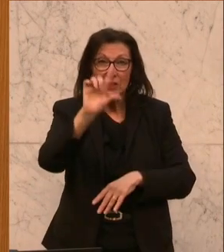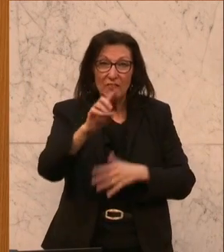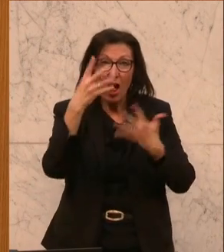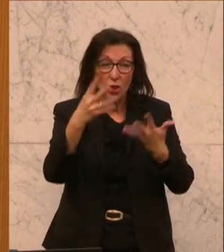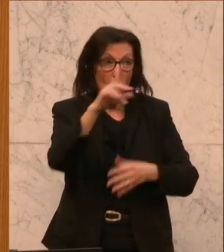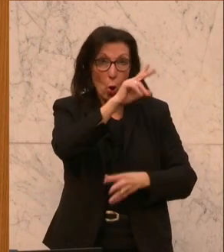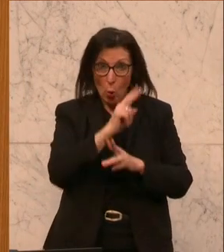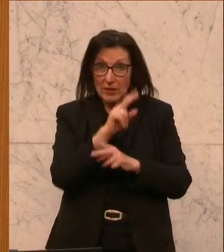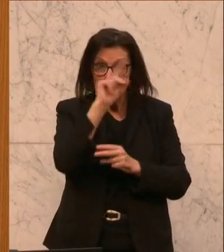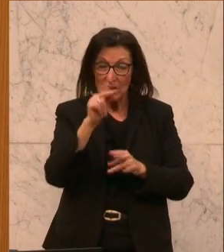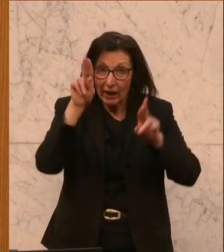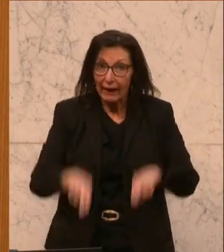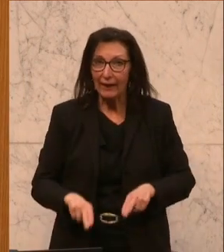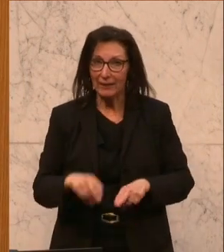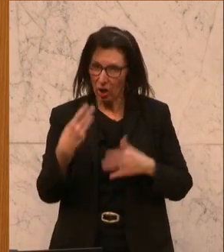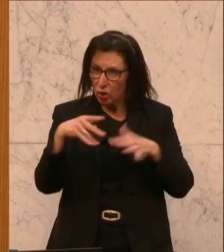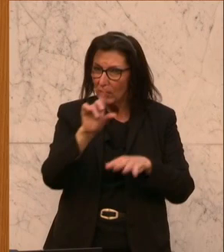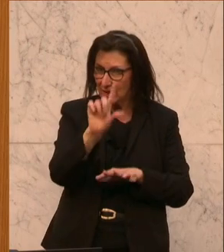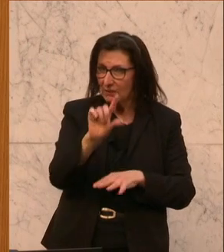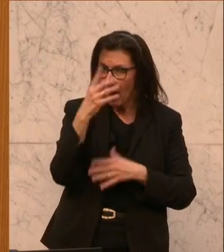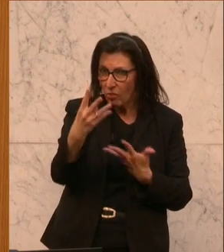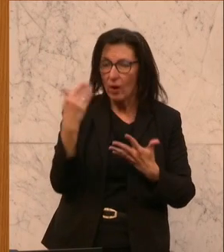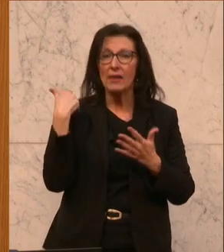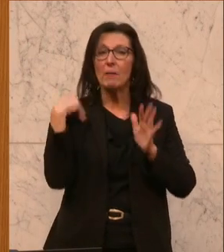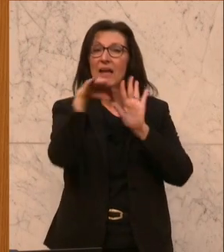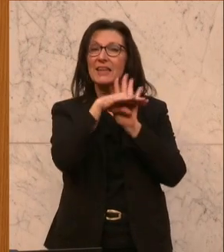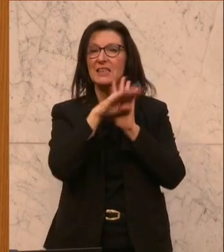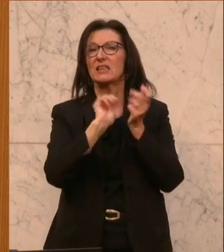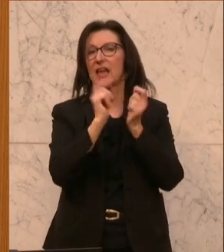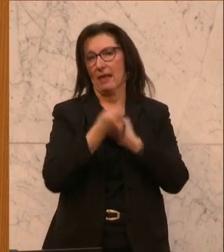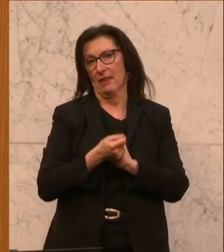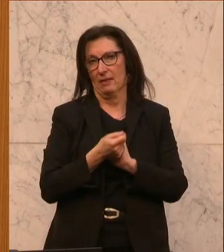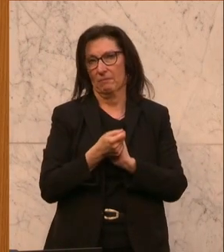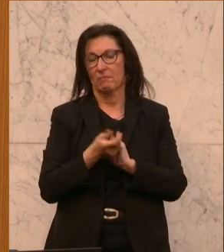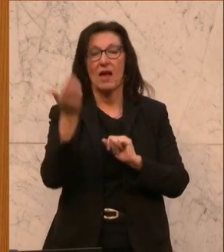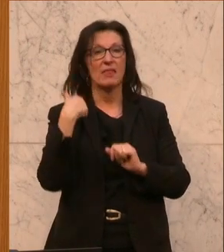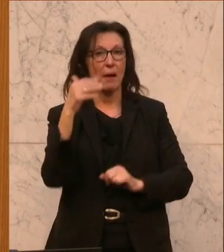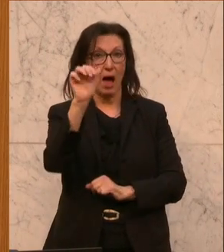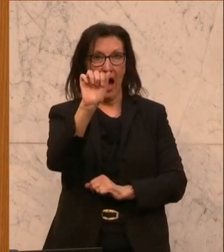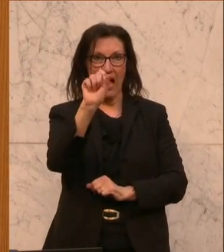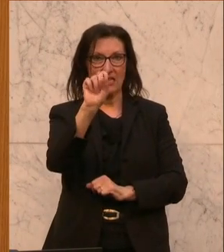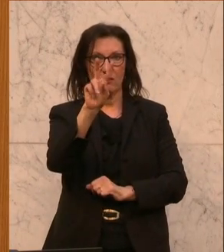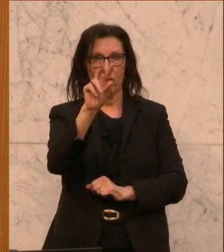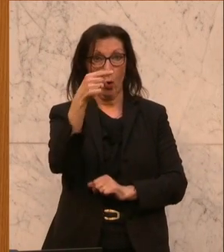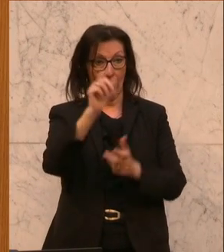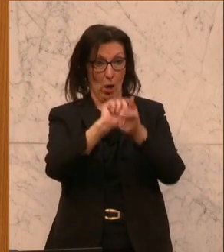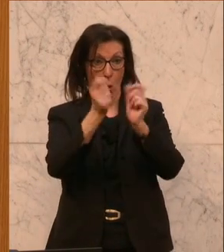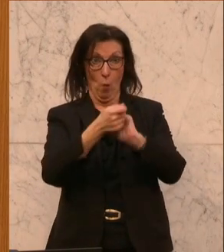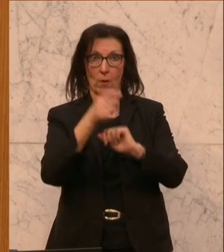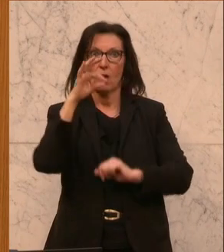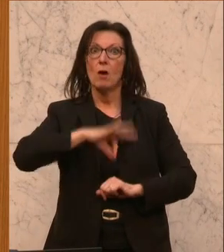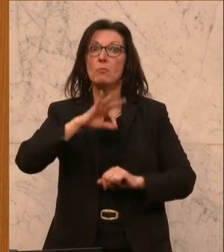Denn viele wissen nicht, dass es im Jahr 1992 eine gesetzliche Änderung gab. Da wurde nämlich das ASVG geändert und Psychotherapie in den